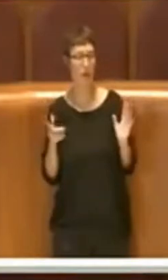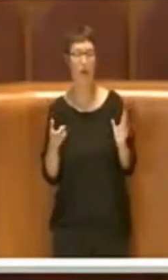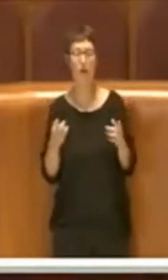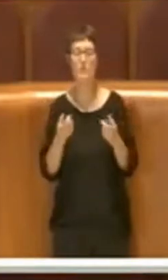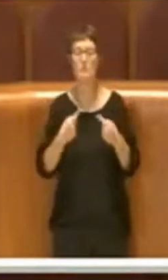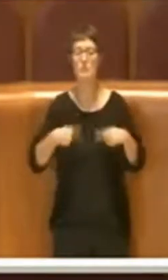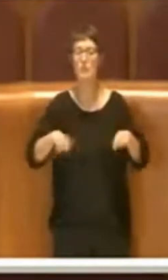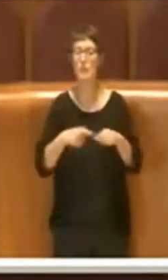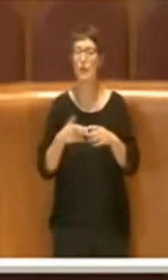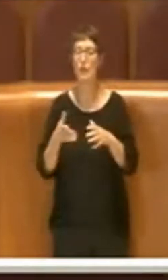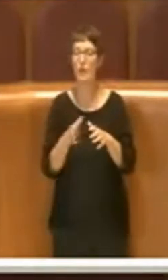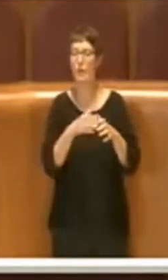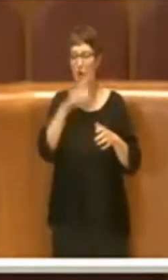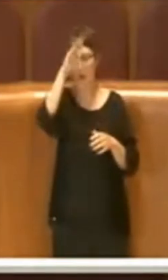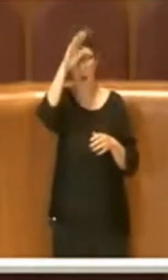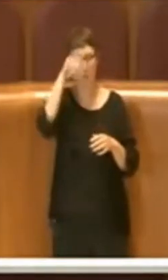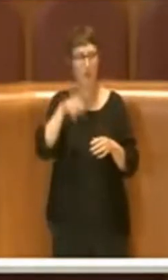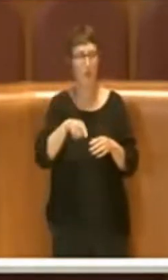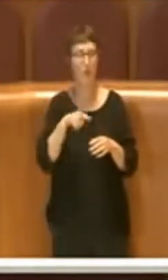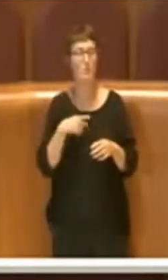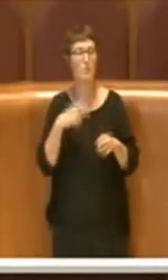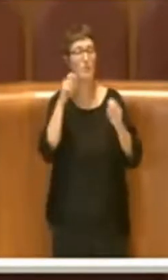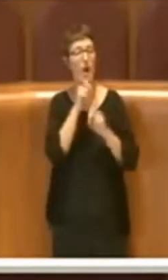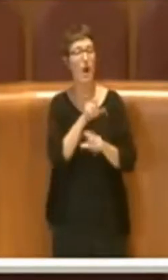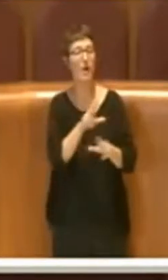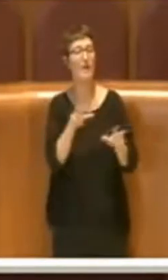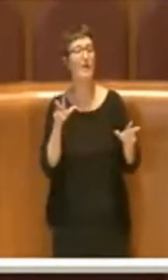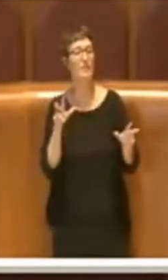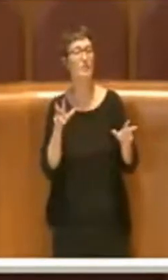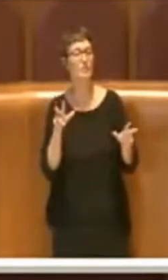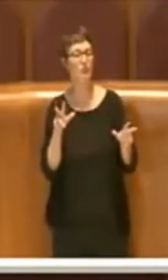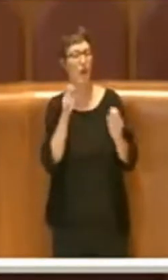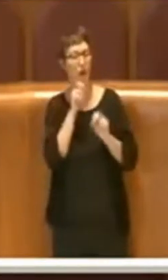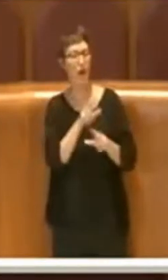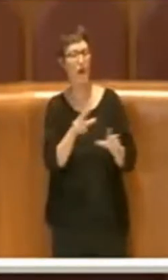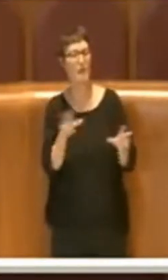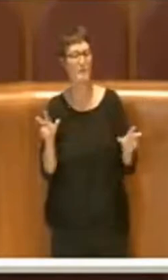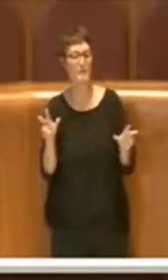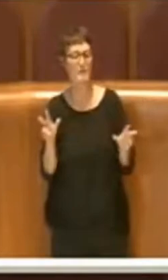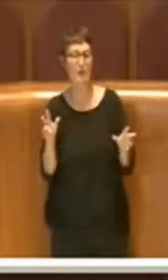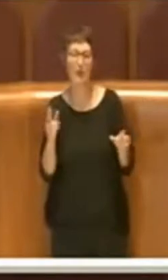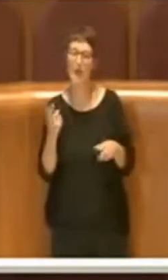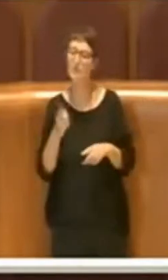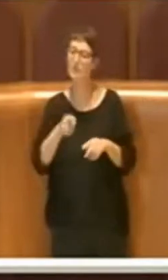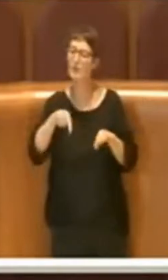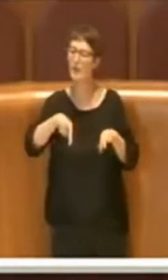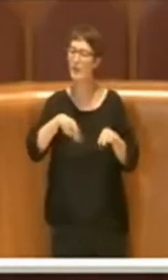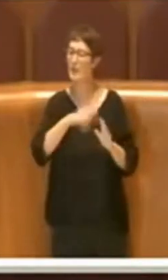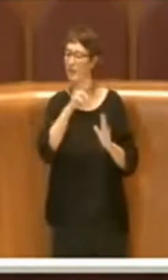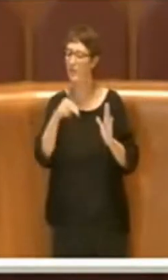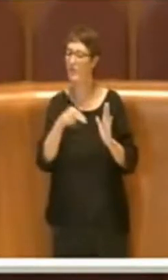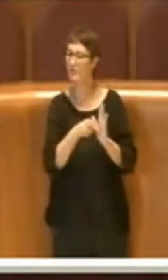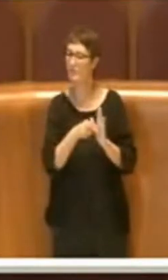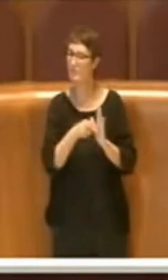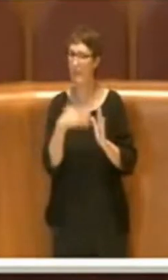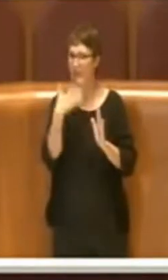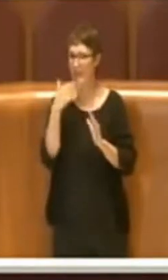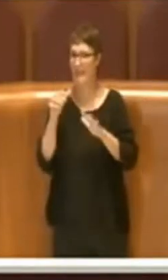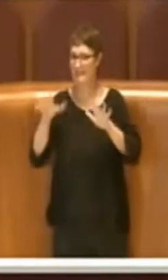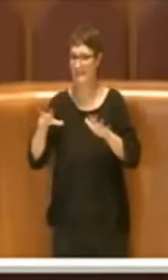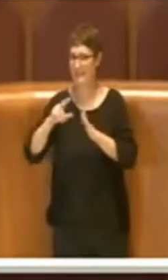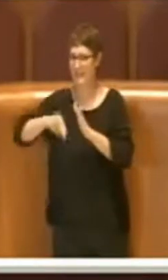opposizioni che avremmo inserito con dieci firme un provvedimento che fa bene alla città, ovvero si dà la